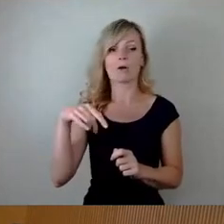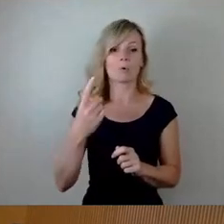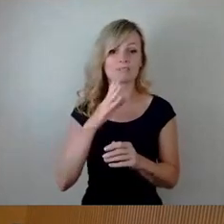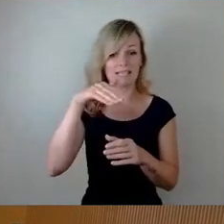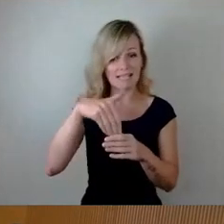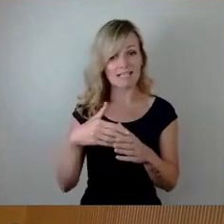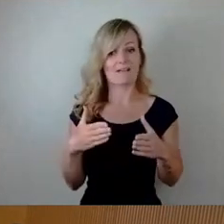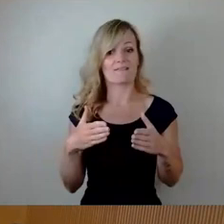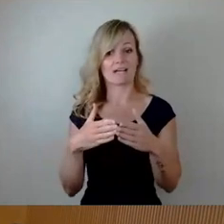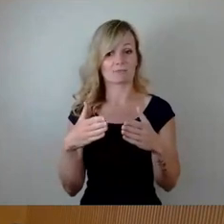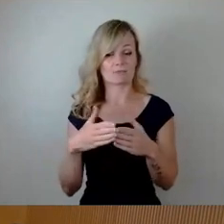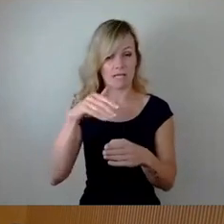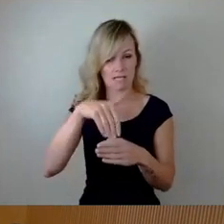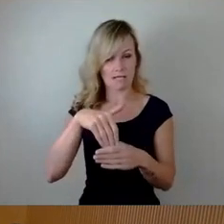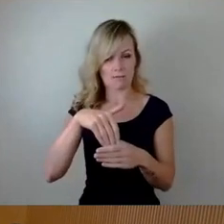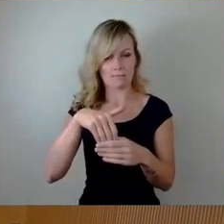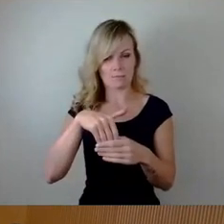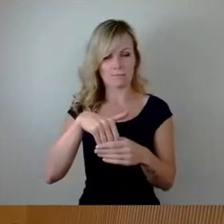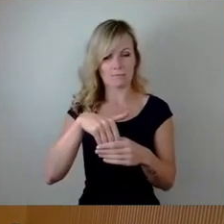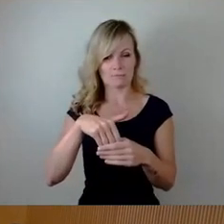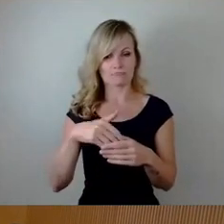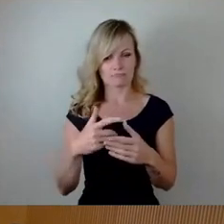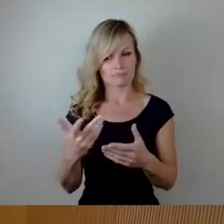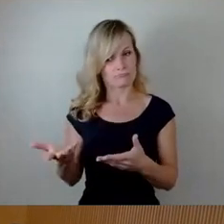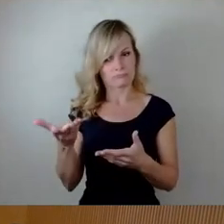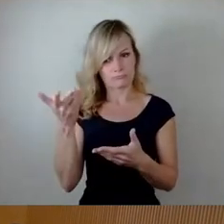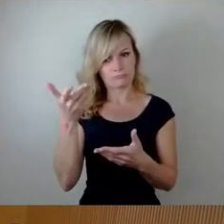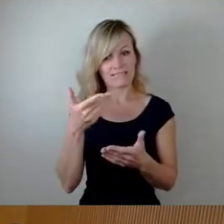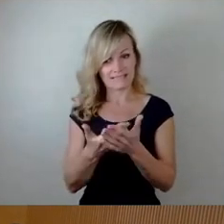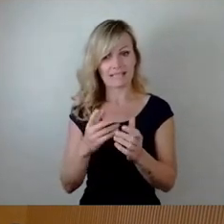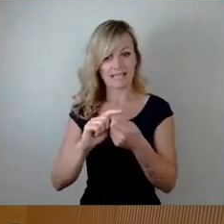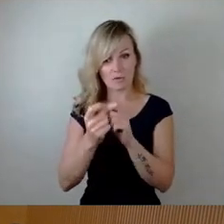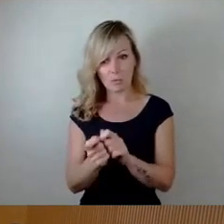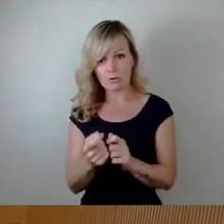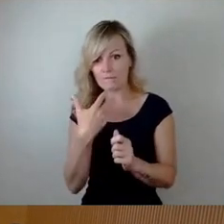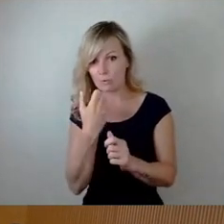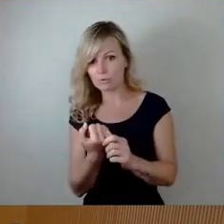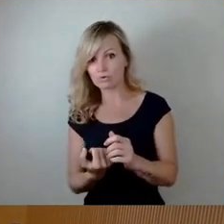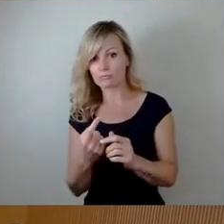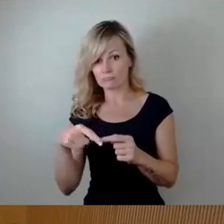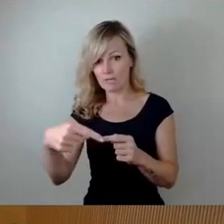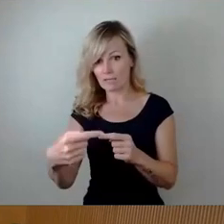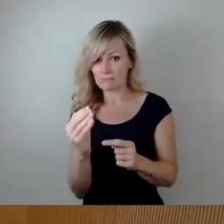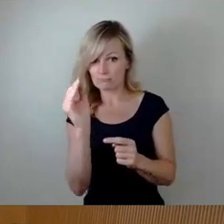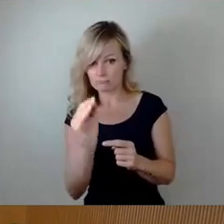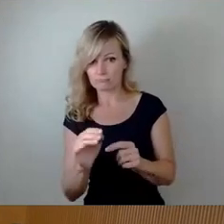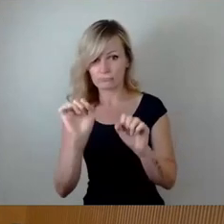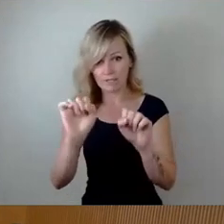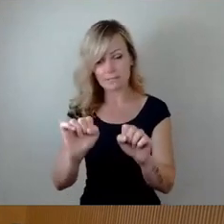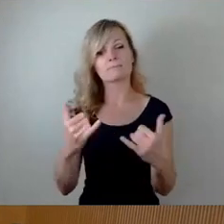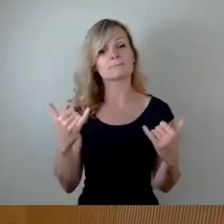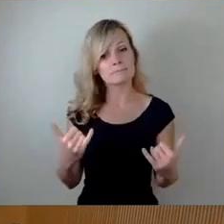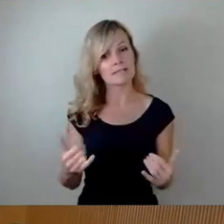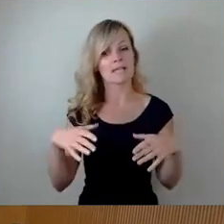da. Die könnten dann eingebracht werden. Und wir beginnen mit der